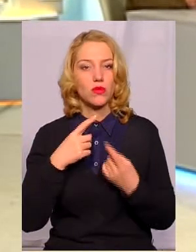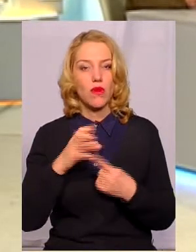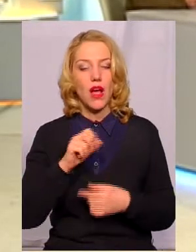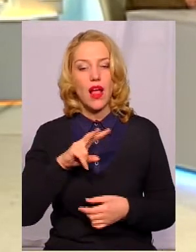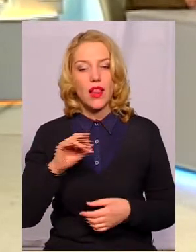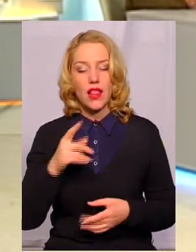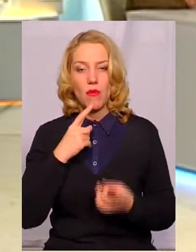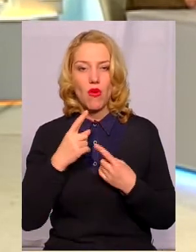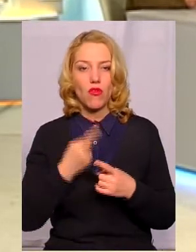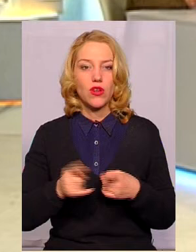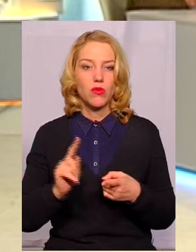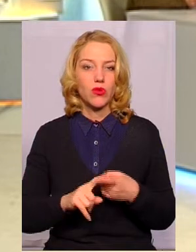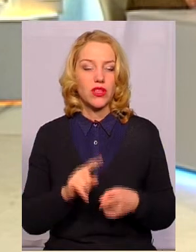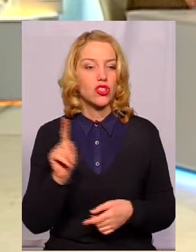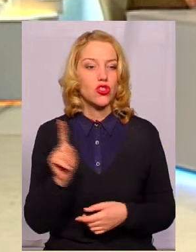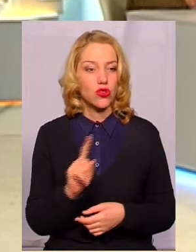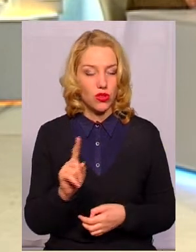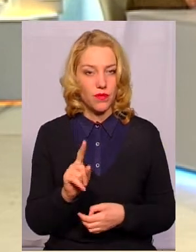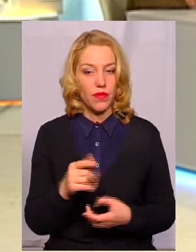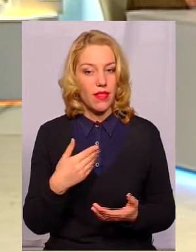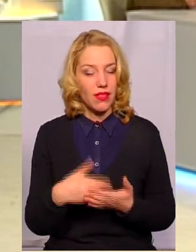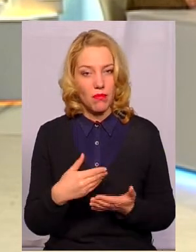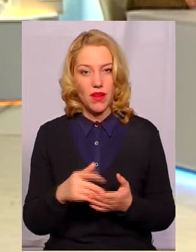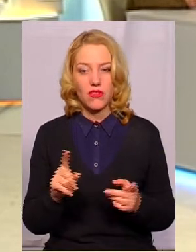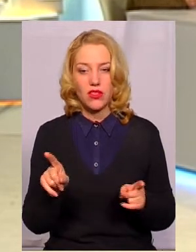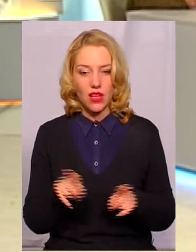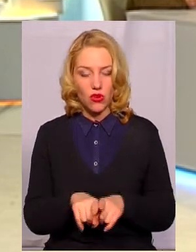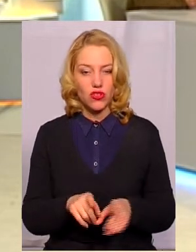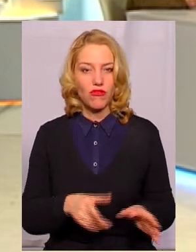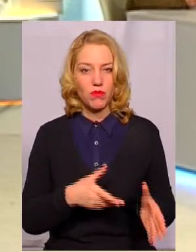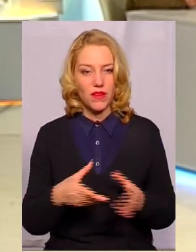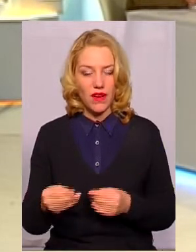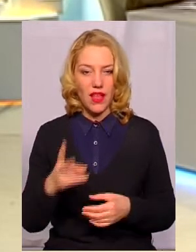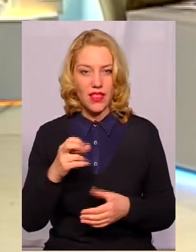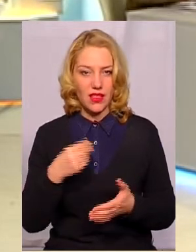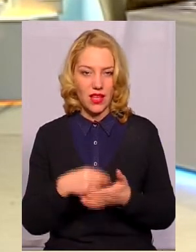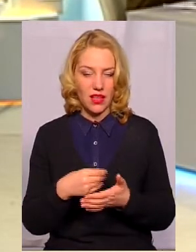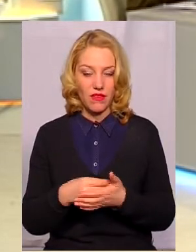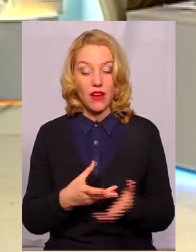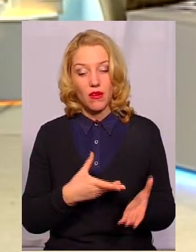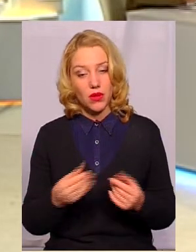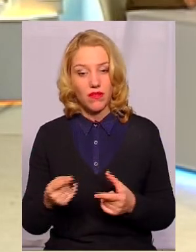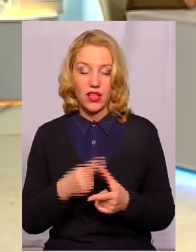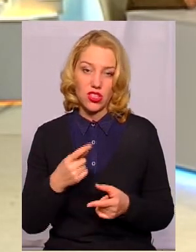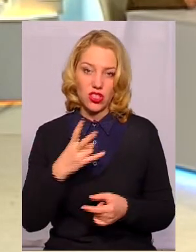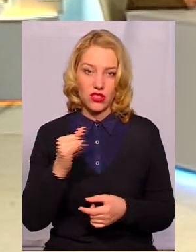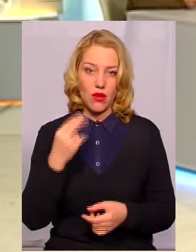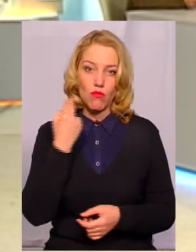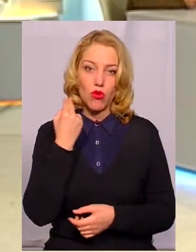Але поговоримо про те, що, напевно, теж впливає на тарифи. Впливає чи ні? Борги?